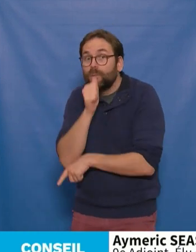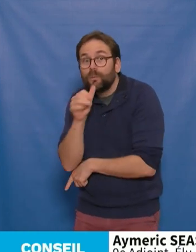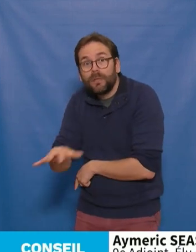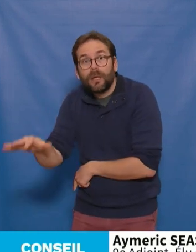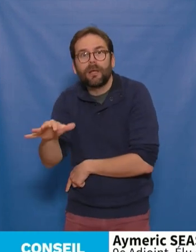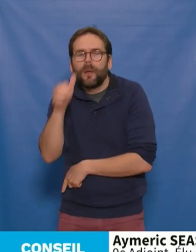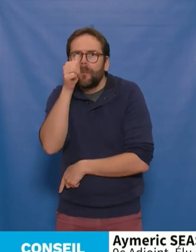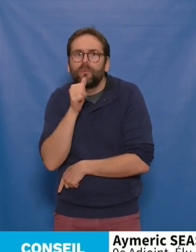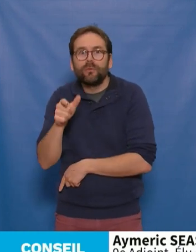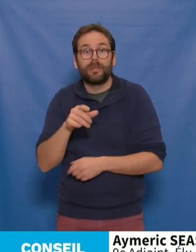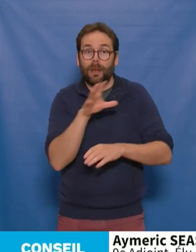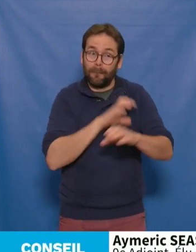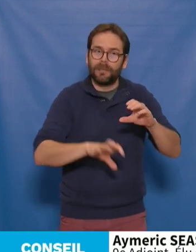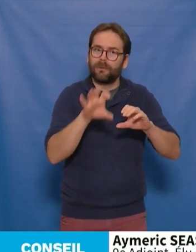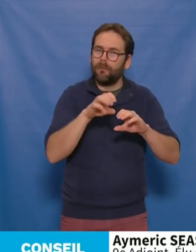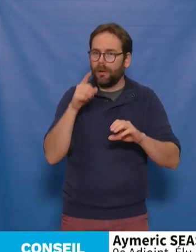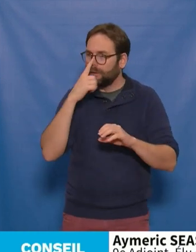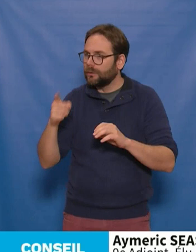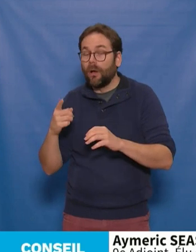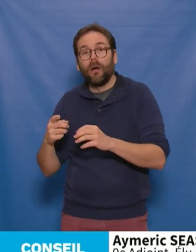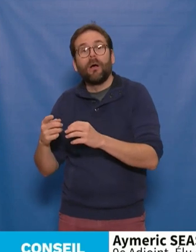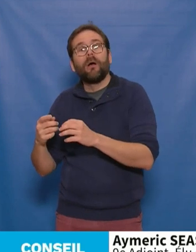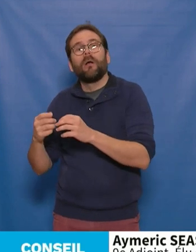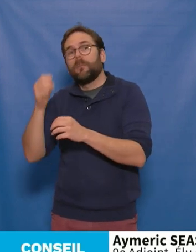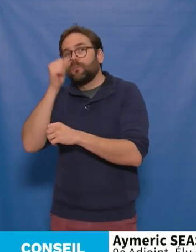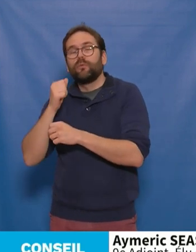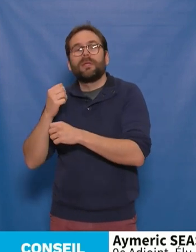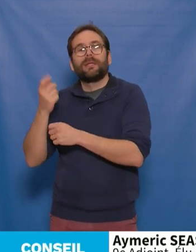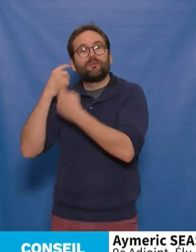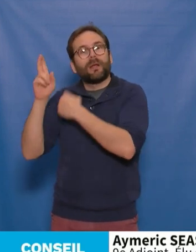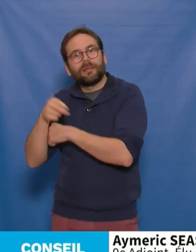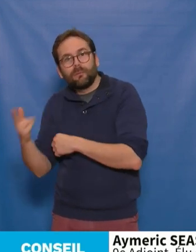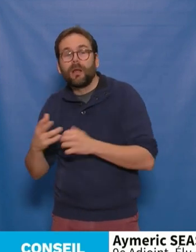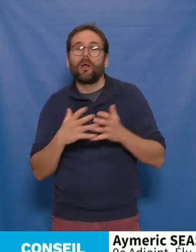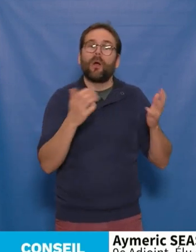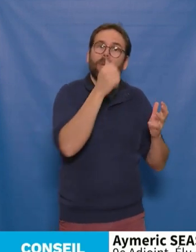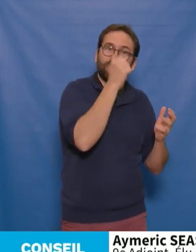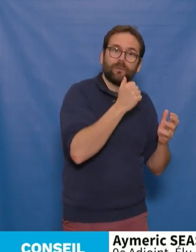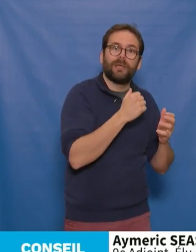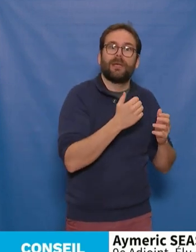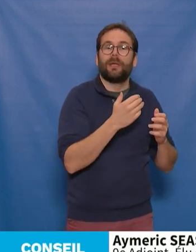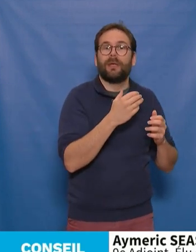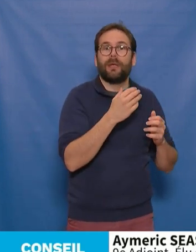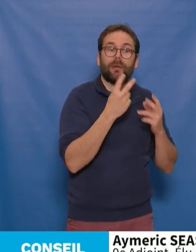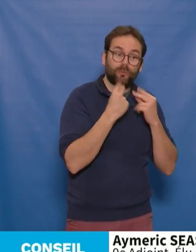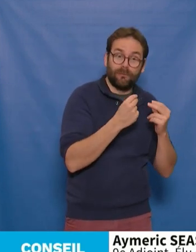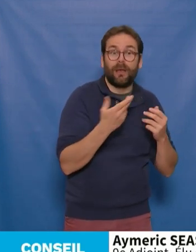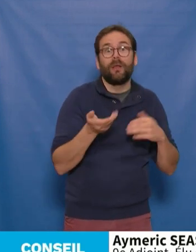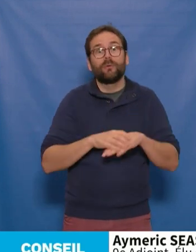continuera de réhabiliter avec les projets du Muséum ou du Grand Musée Jules Verne tandis que le Musée d'Art et le Musée d'Histoire